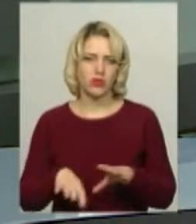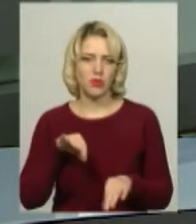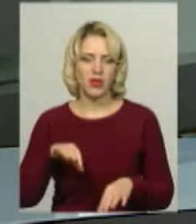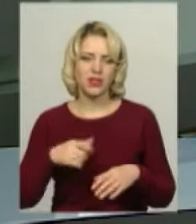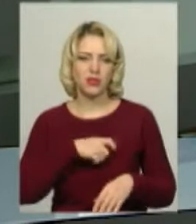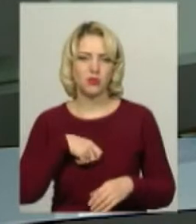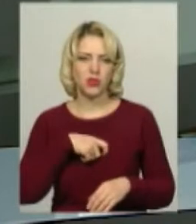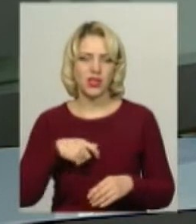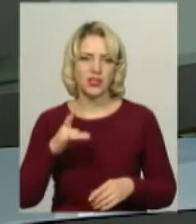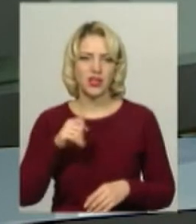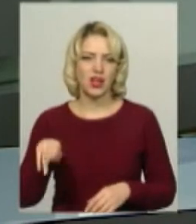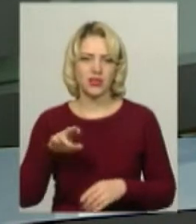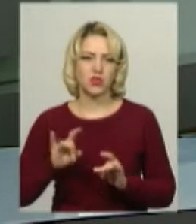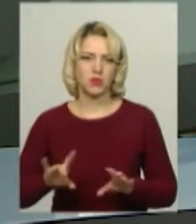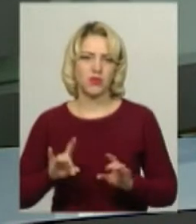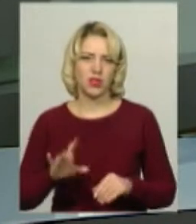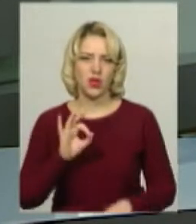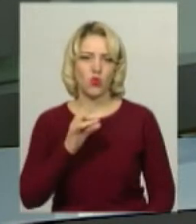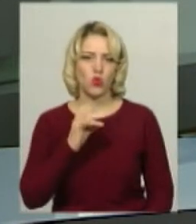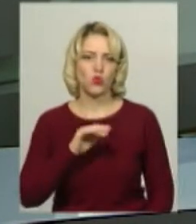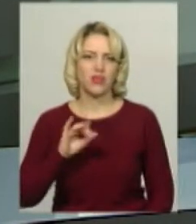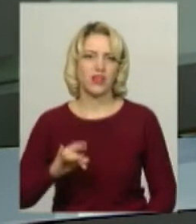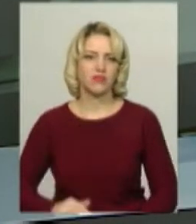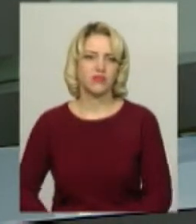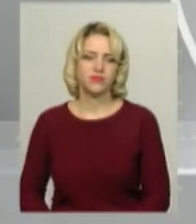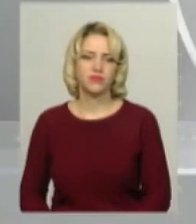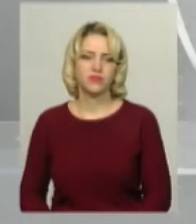депутатів рад, розповідає Юрій Ануфрієв. Прошу прямомову.